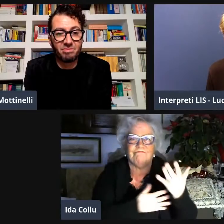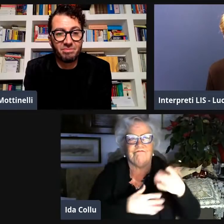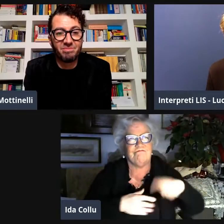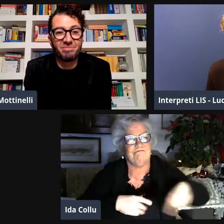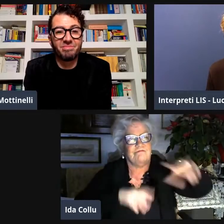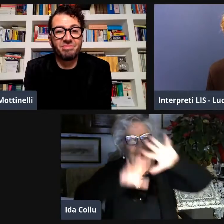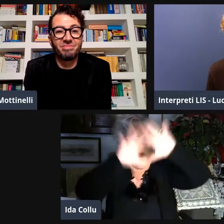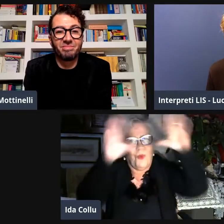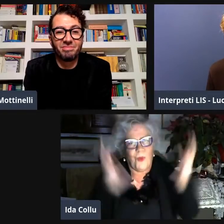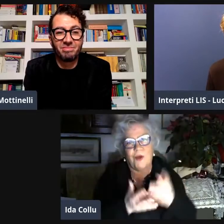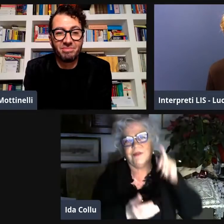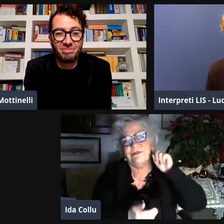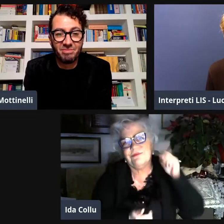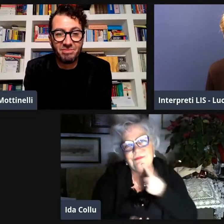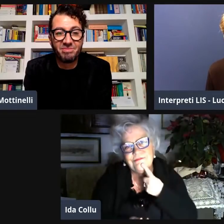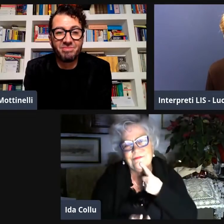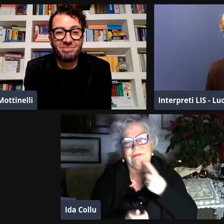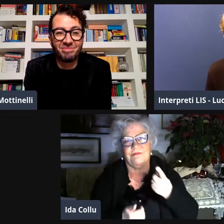dobbiamo farcela